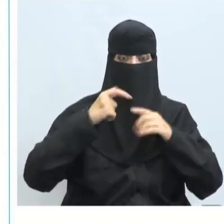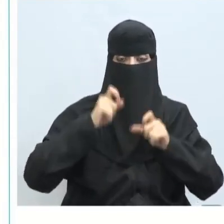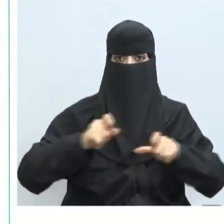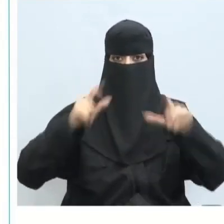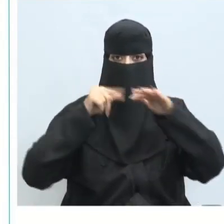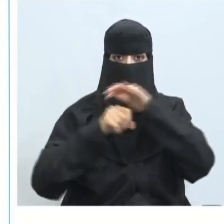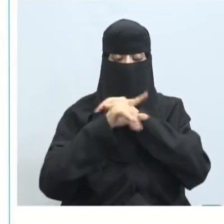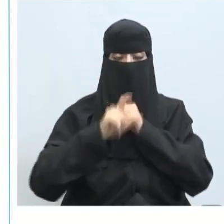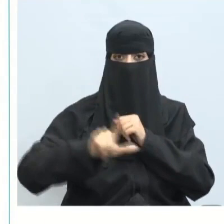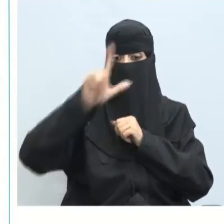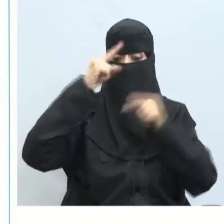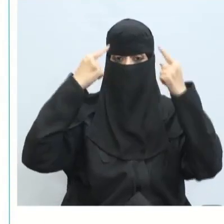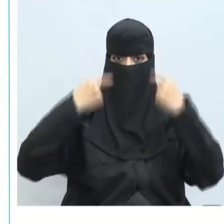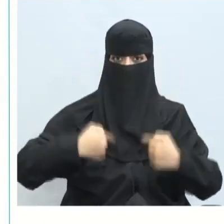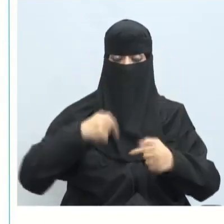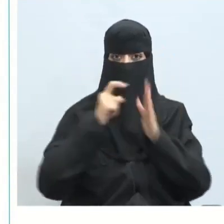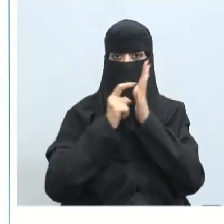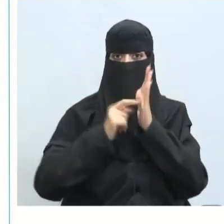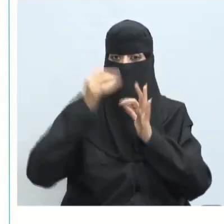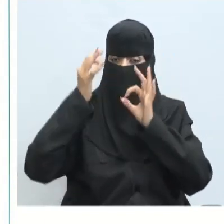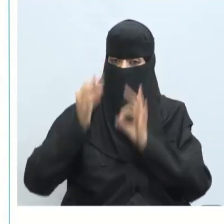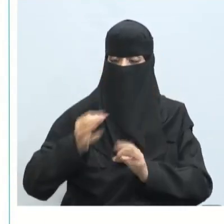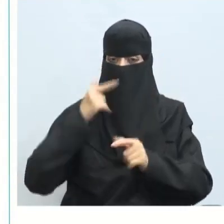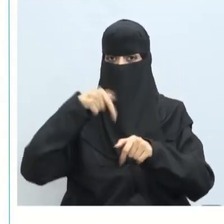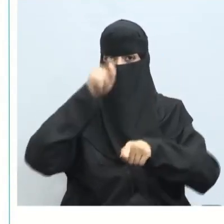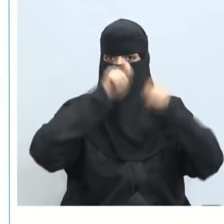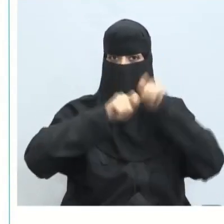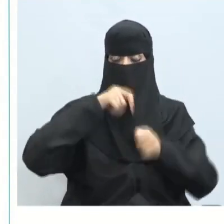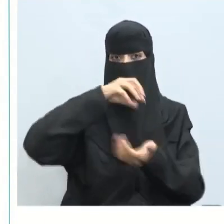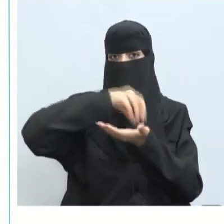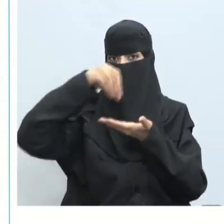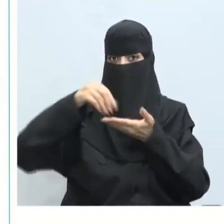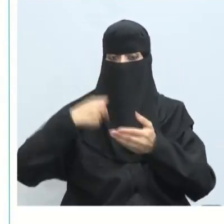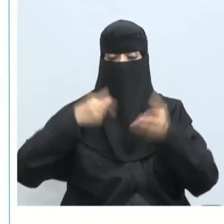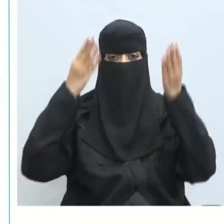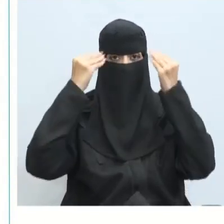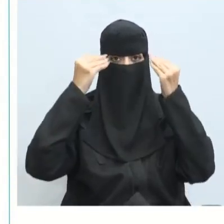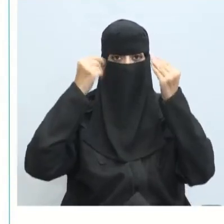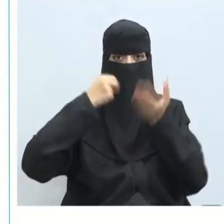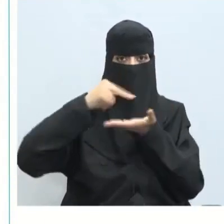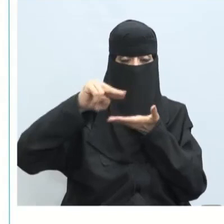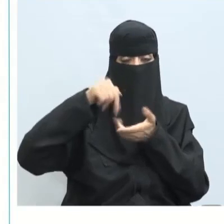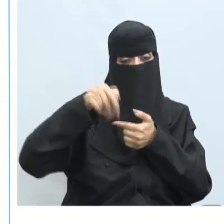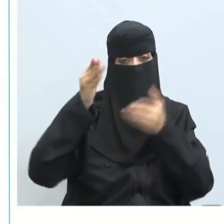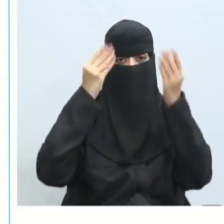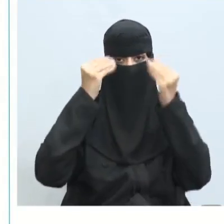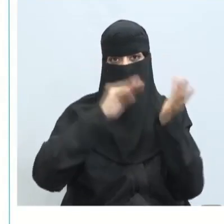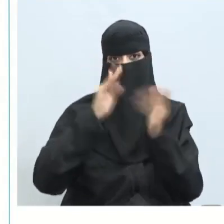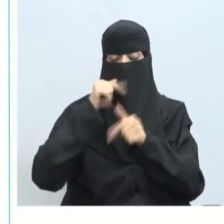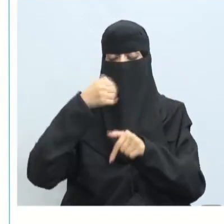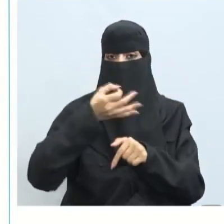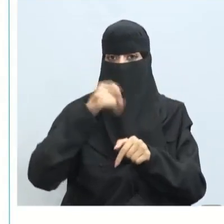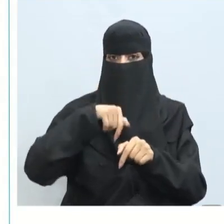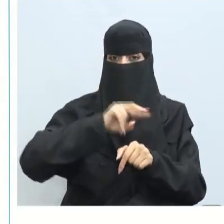ذكرنا لغة الجسد وهي عنصر مهم بالتأكيد في عملية نقل الرسالة أو المعلومة بعد ذلك تحدثنا عنواع التصال